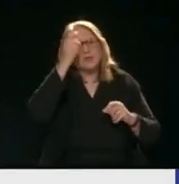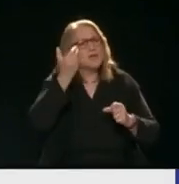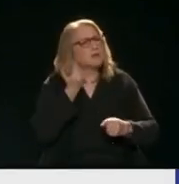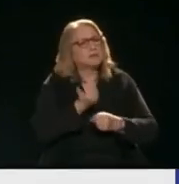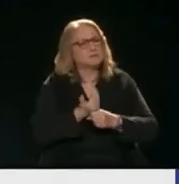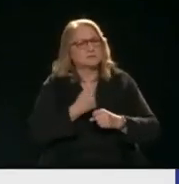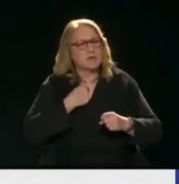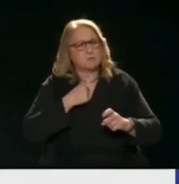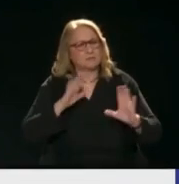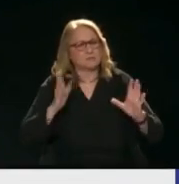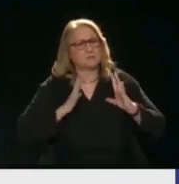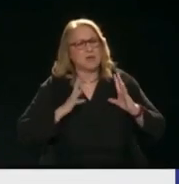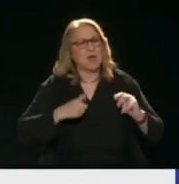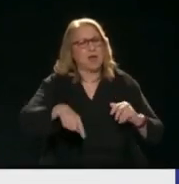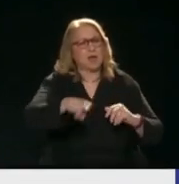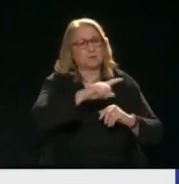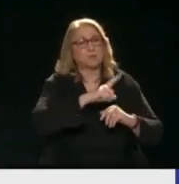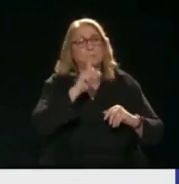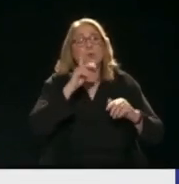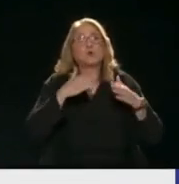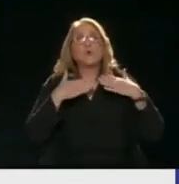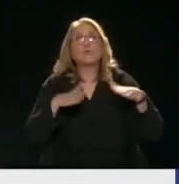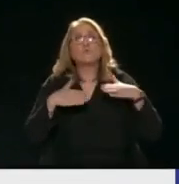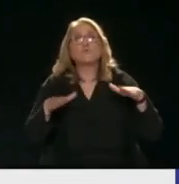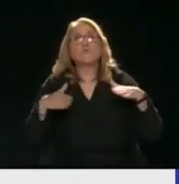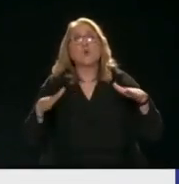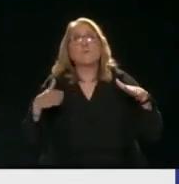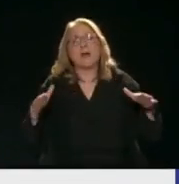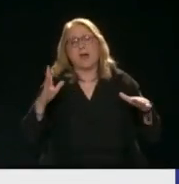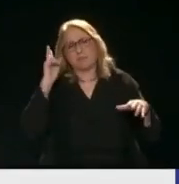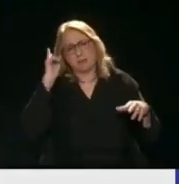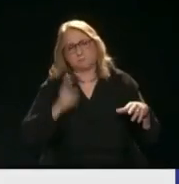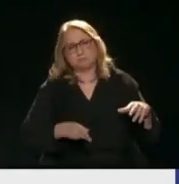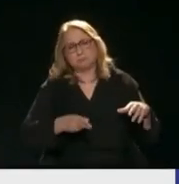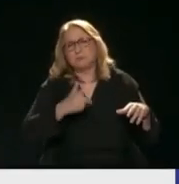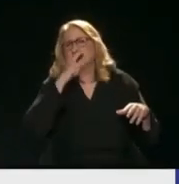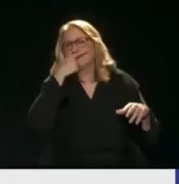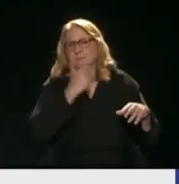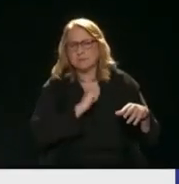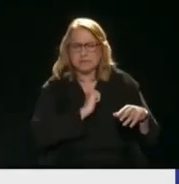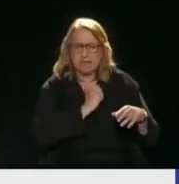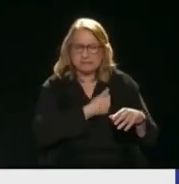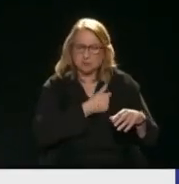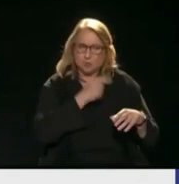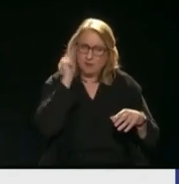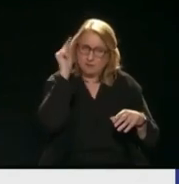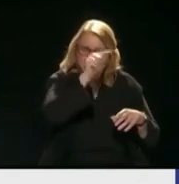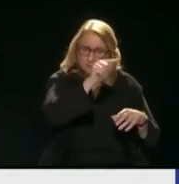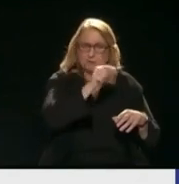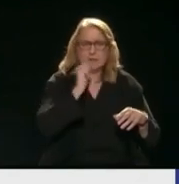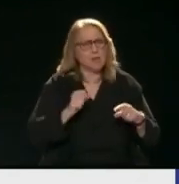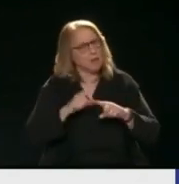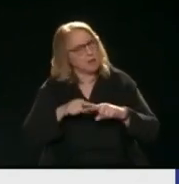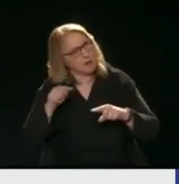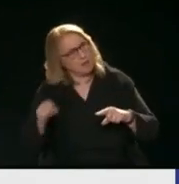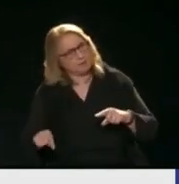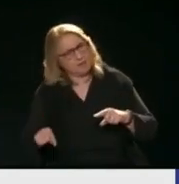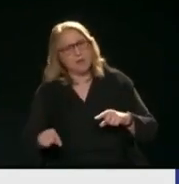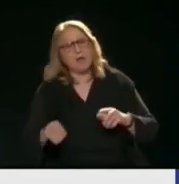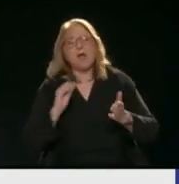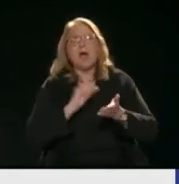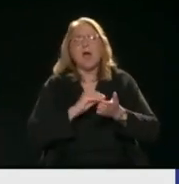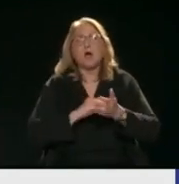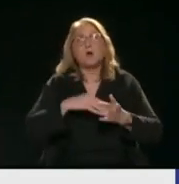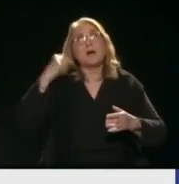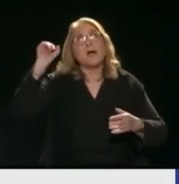Συμβαδίζει Με τις μυστικές μας υπηρεσίες Και τις δικές μας Και τις δικές τους Και βέβαια Εκεί είναι ένα κομμάτι Όπου έρχονται Απέξω τα μηνύματα Από ένα διευθυντήριο